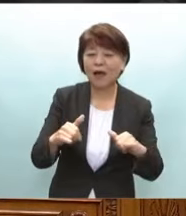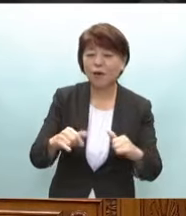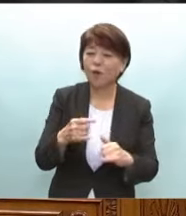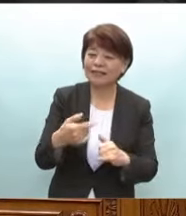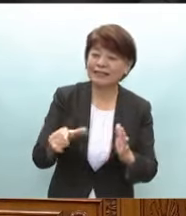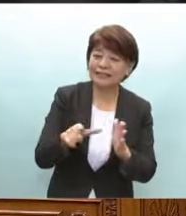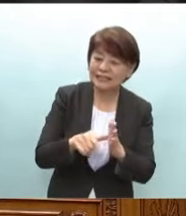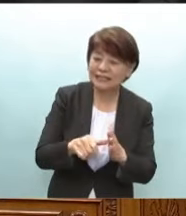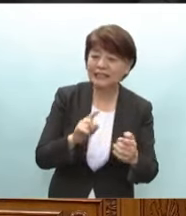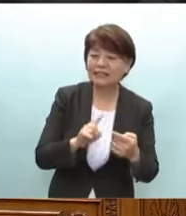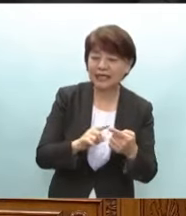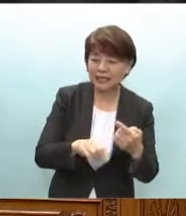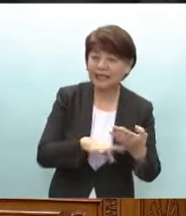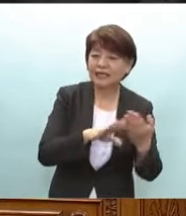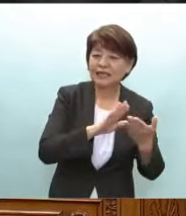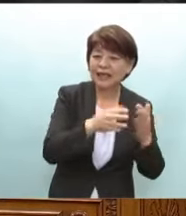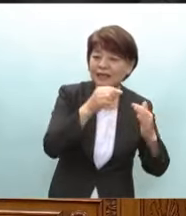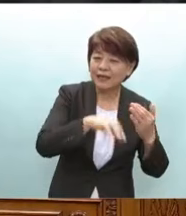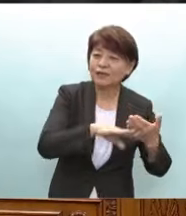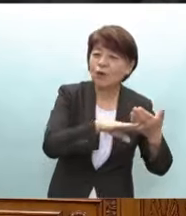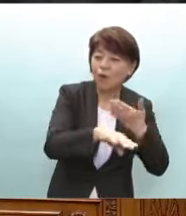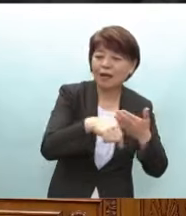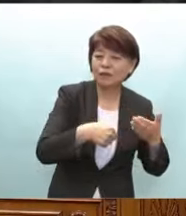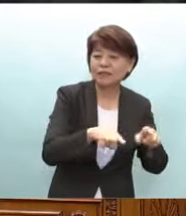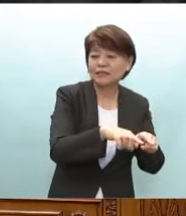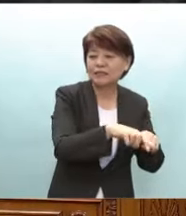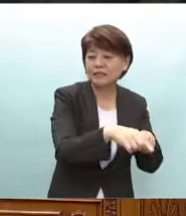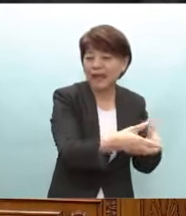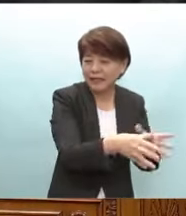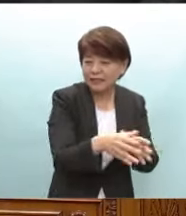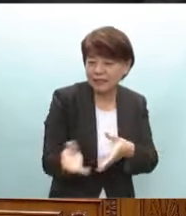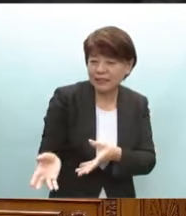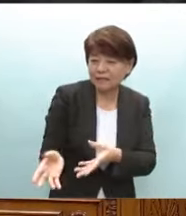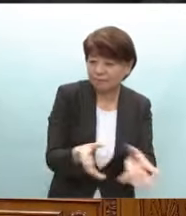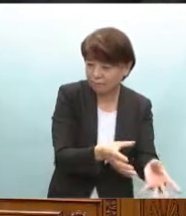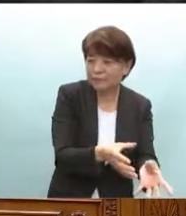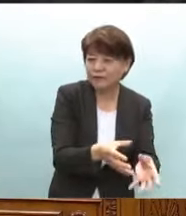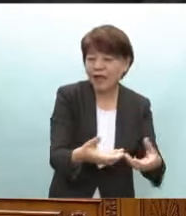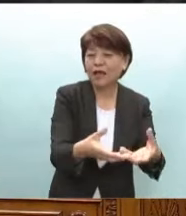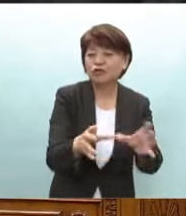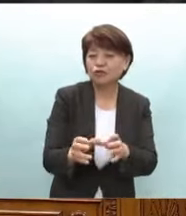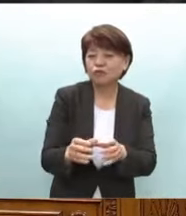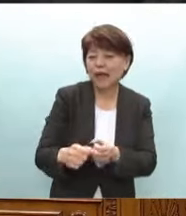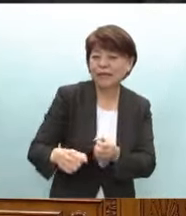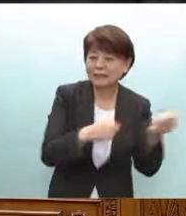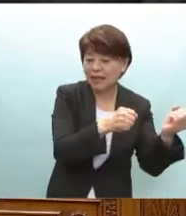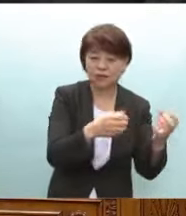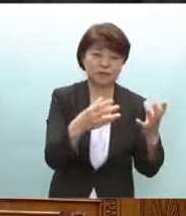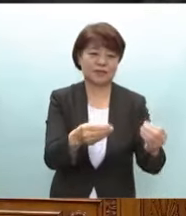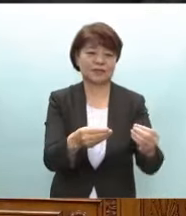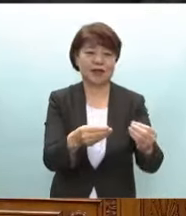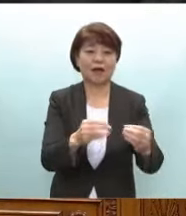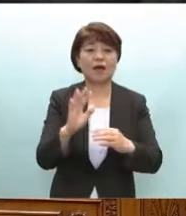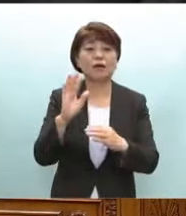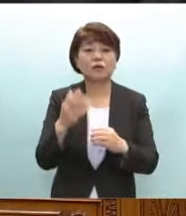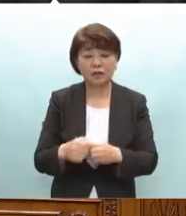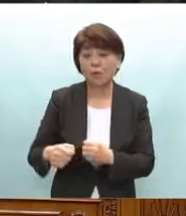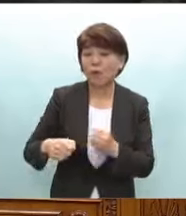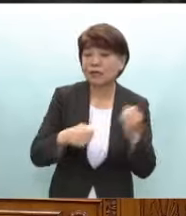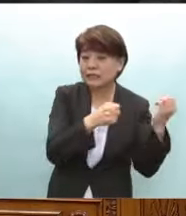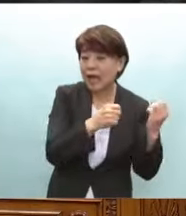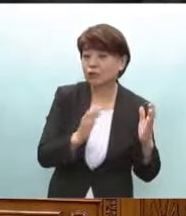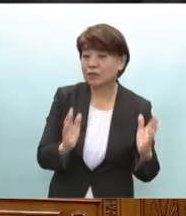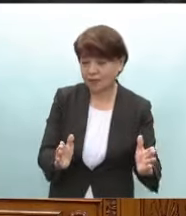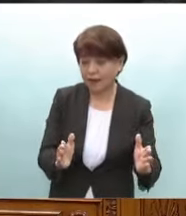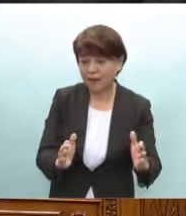県内の他の自治体に移す集団避難が実施をされていますそれでも避難の期間